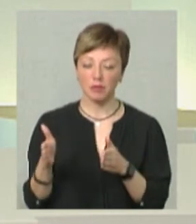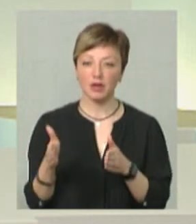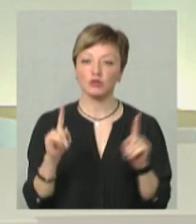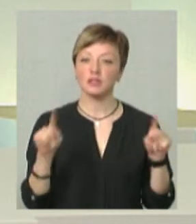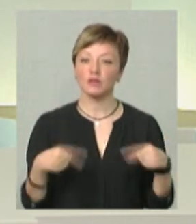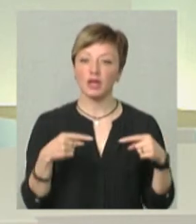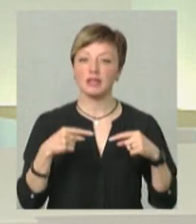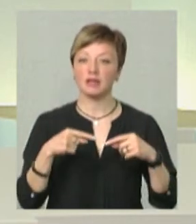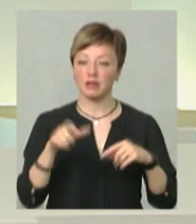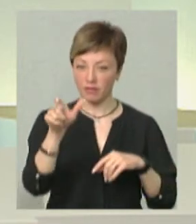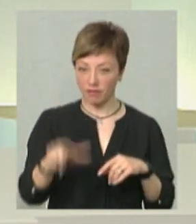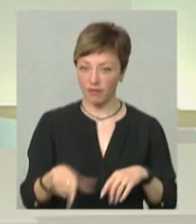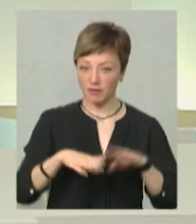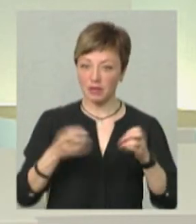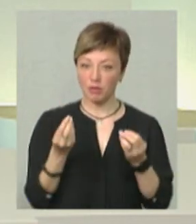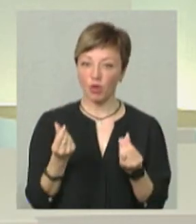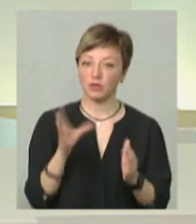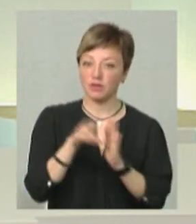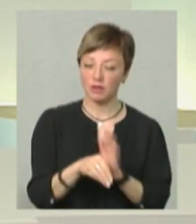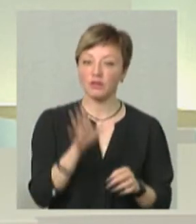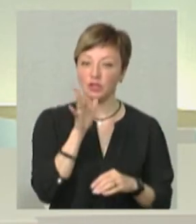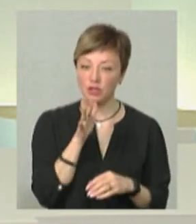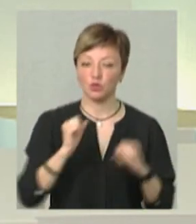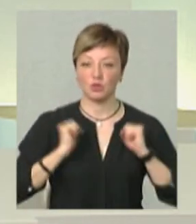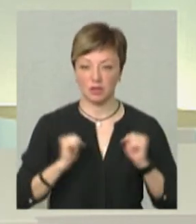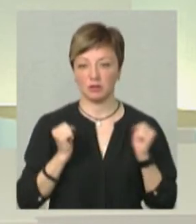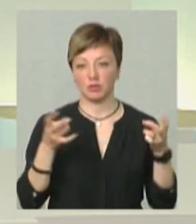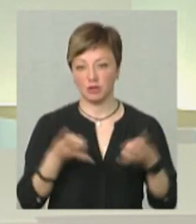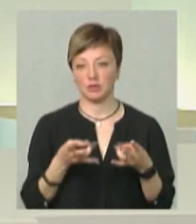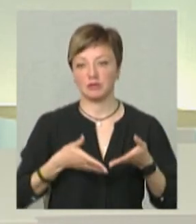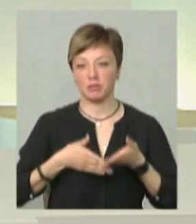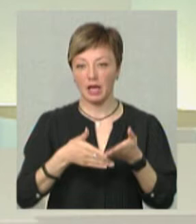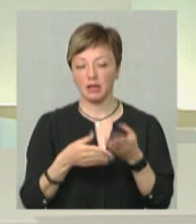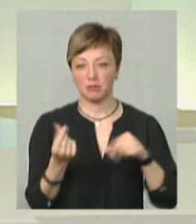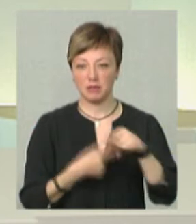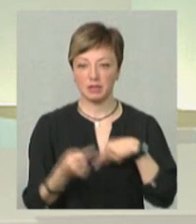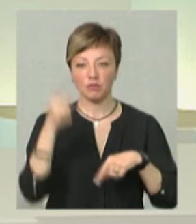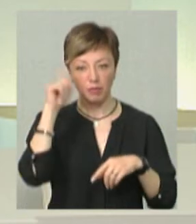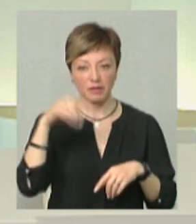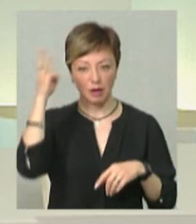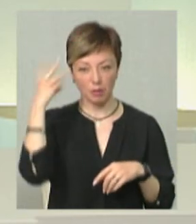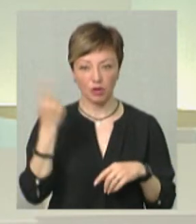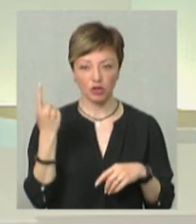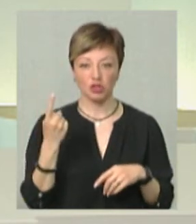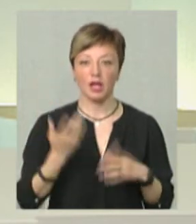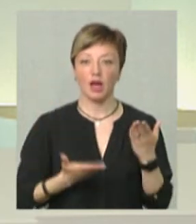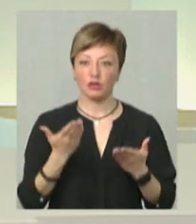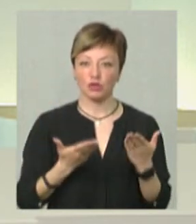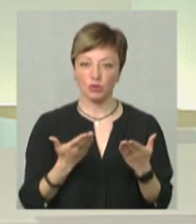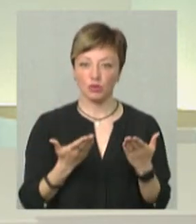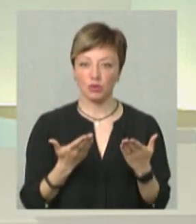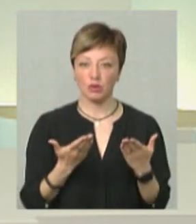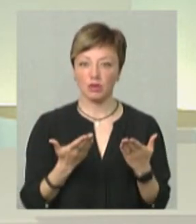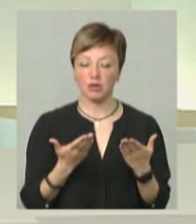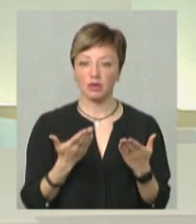щоб створити фахівця, в нього потрібно інвестувати час, зусилля і потрібно сприяти бізнесу. Я впевнений, на Хмельниччині, якщо ви